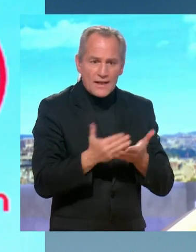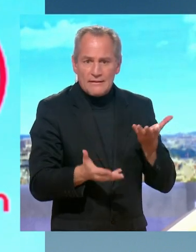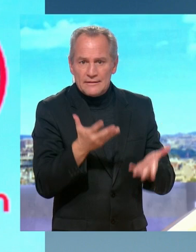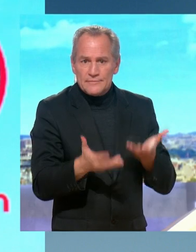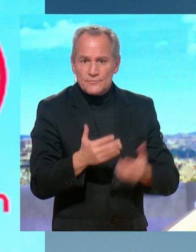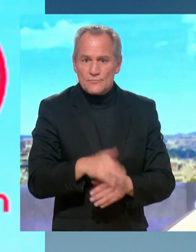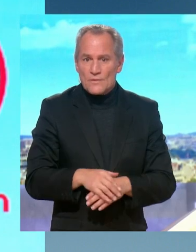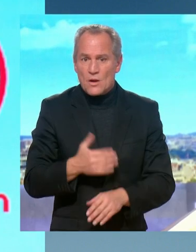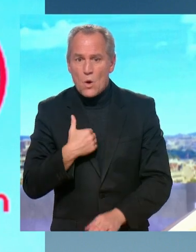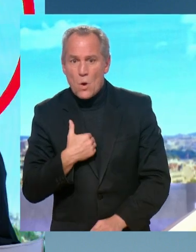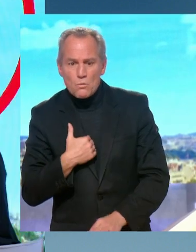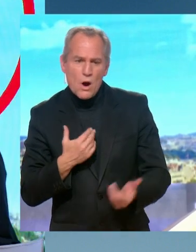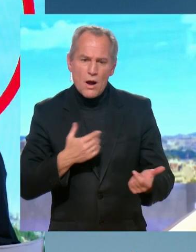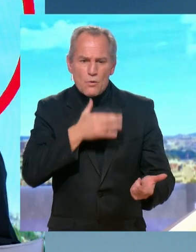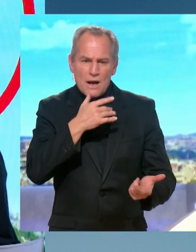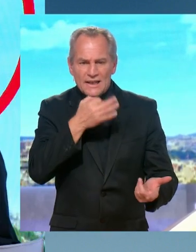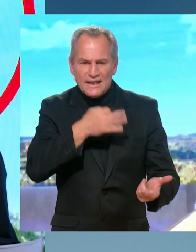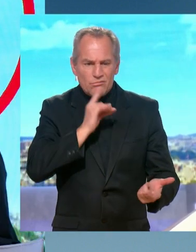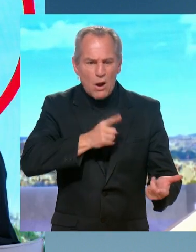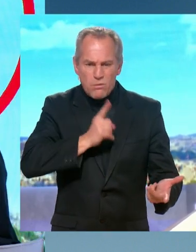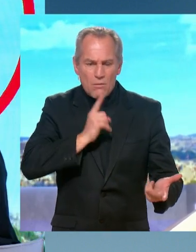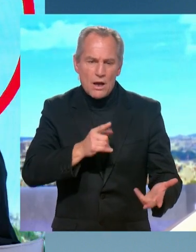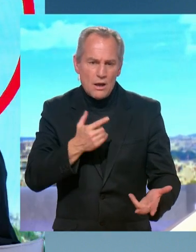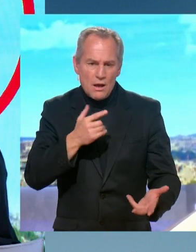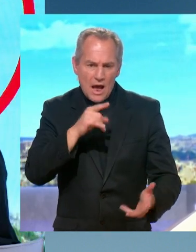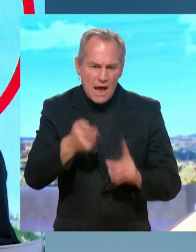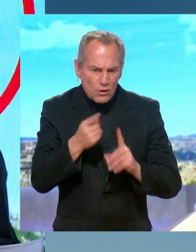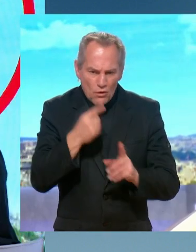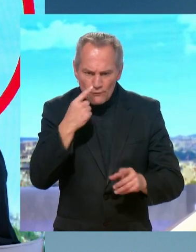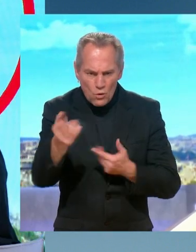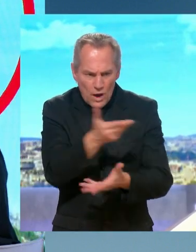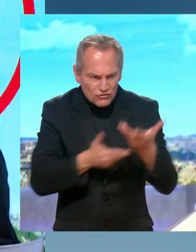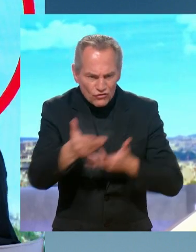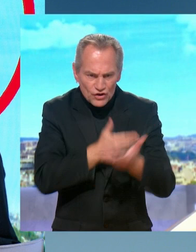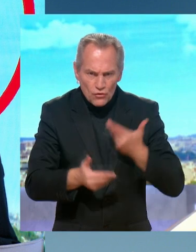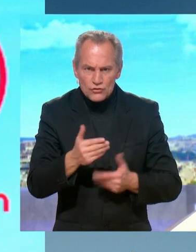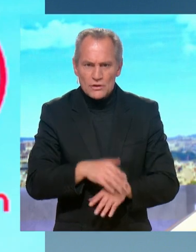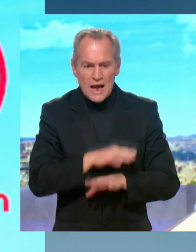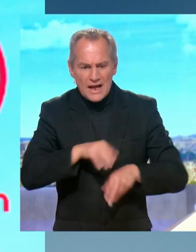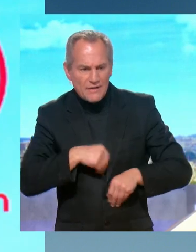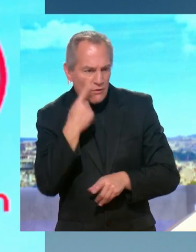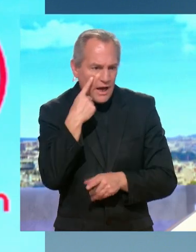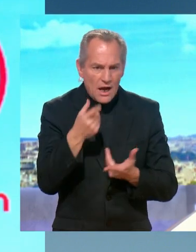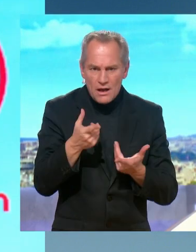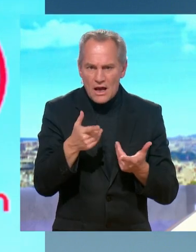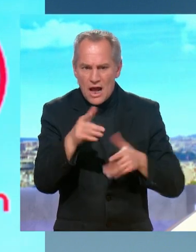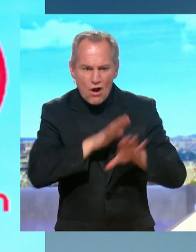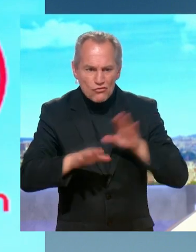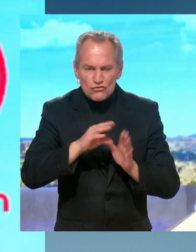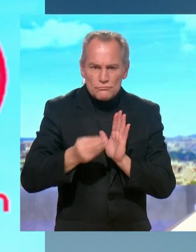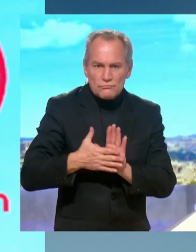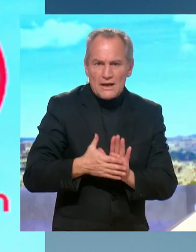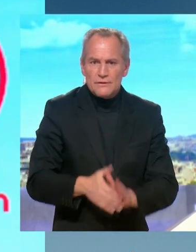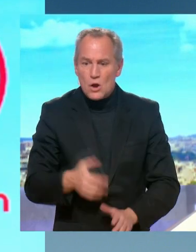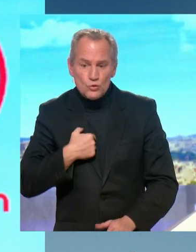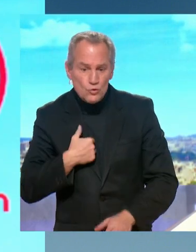tentation autoritaire à dire c'est comme ça, puis c'est tout. On discute, on discute, on discute, et on trouve un compromis. Pour l'instant, nous n'avons pas perdu un vote parce que je crois que le gouvernement, je